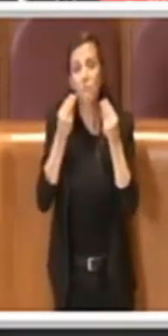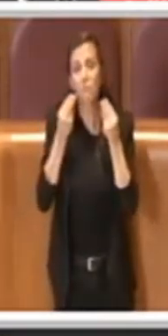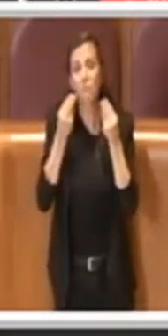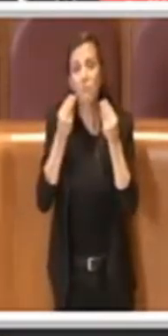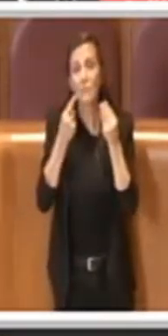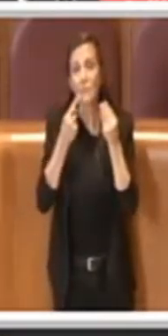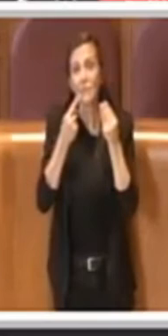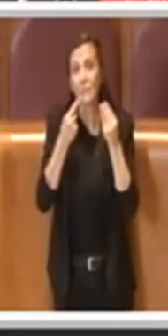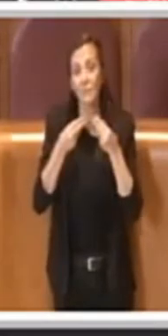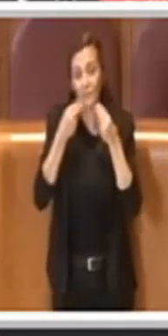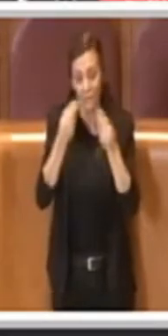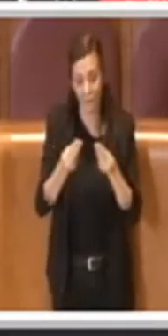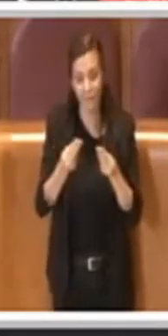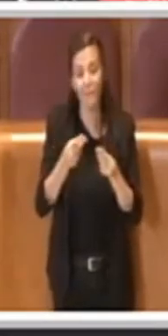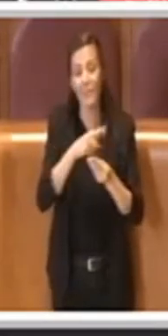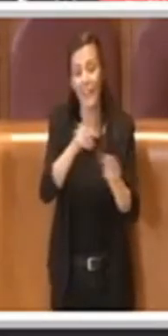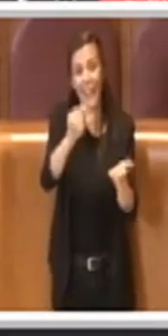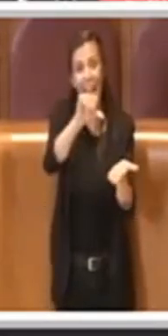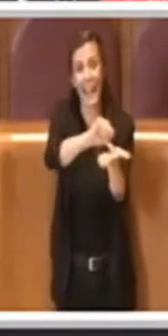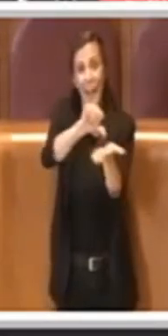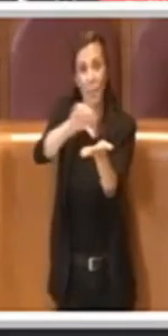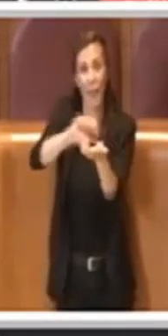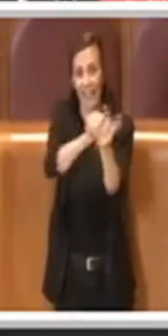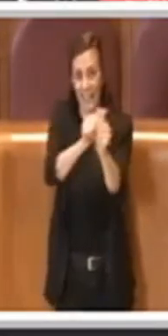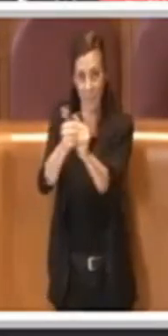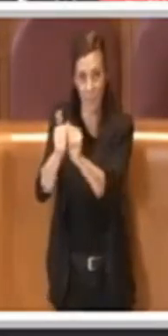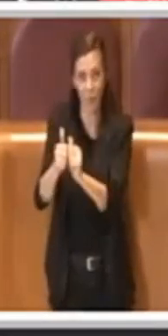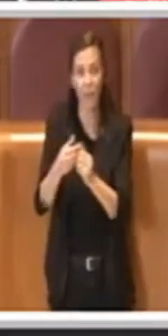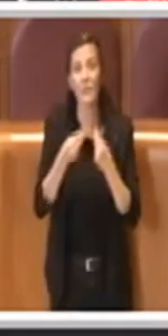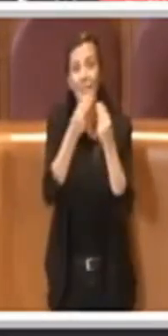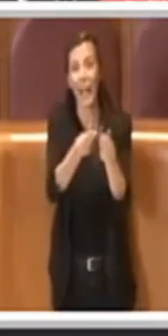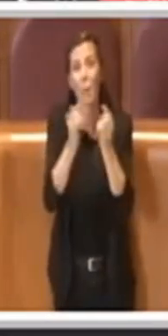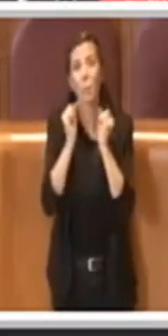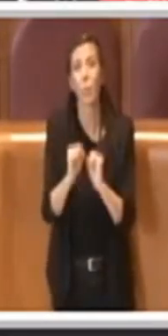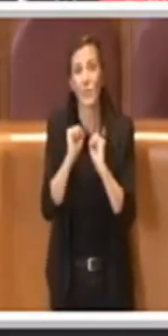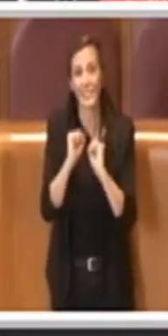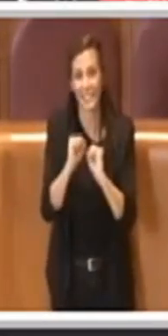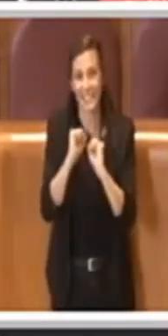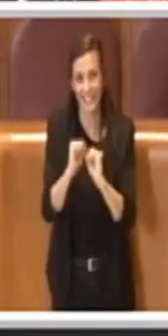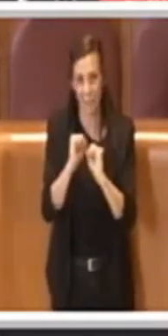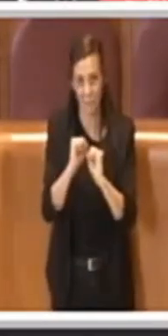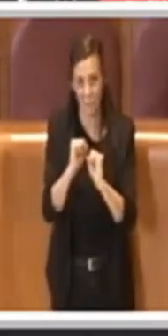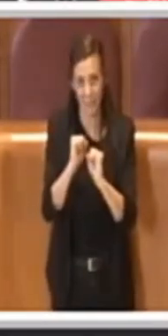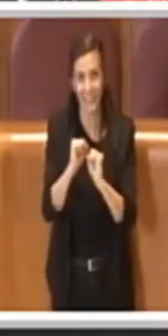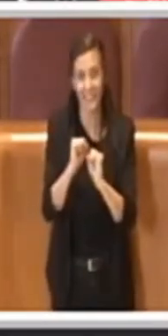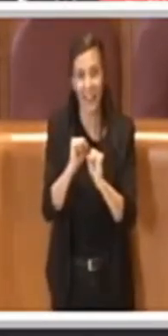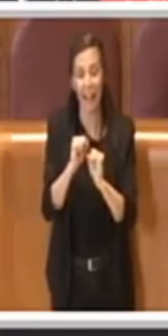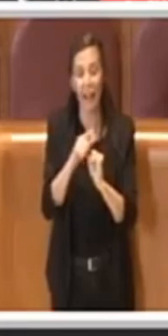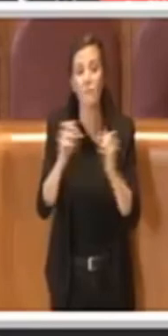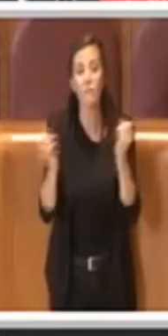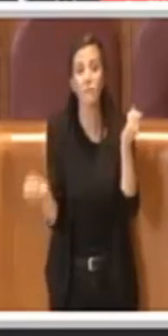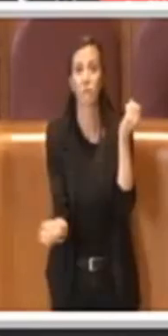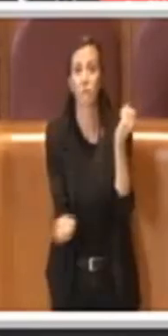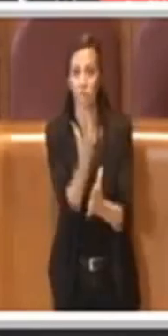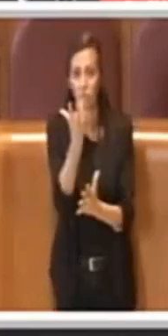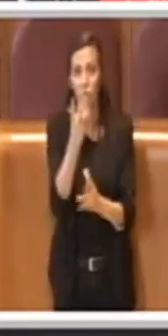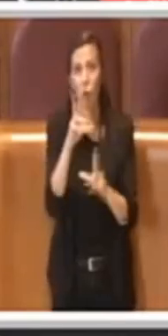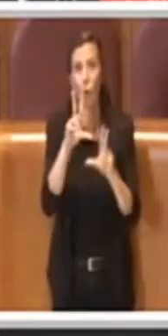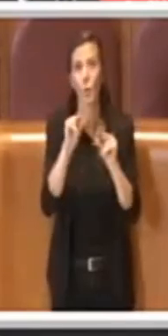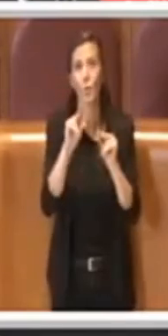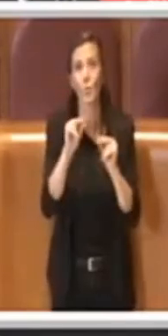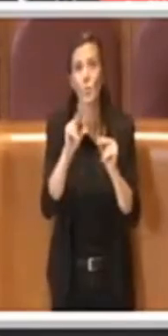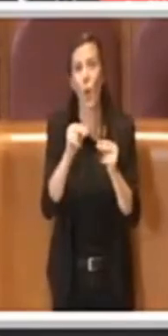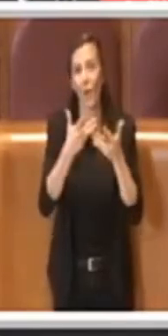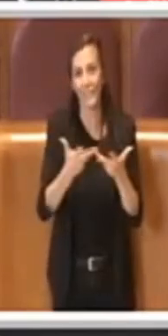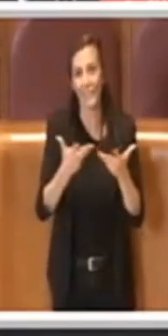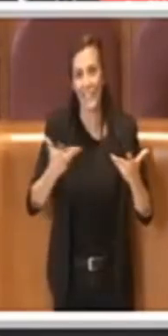concessionari di impianti sportivi, se lo vorranno, di proporre la realizzazione di nuovi campi